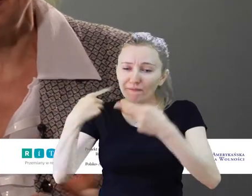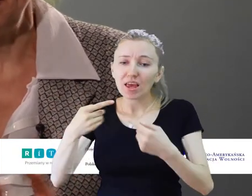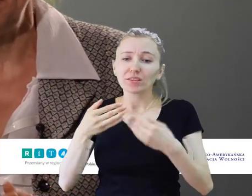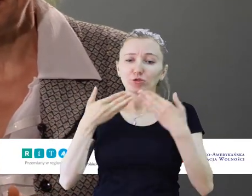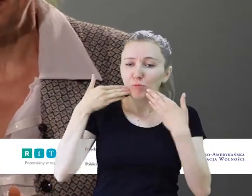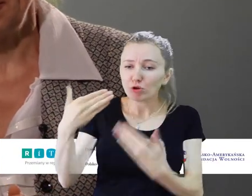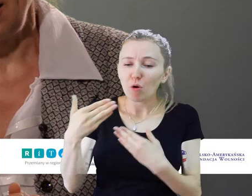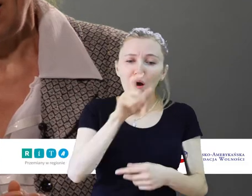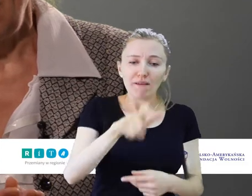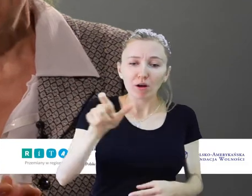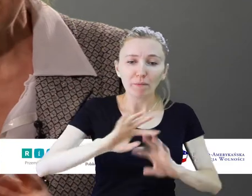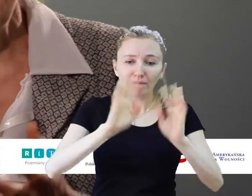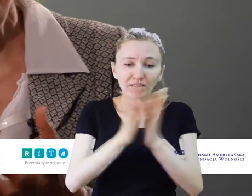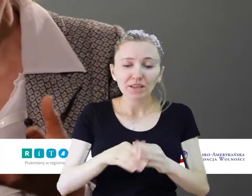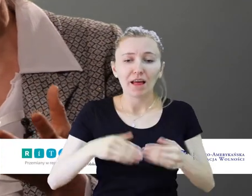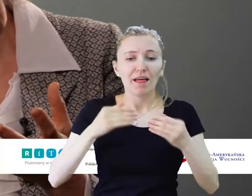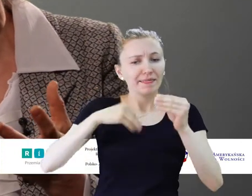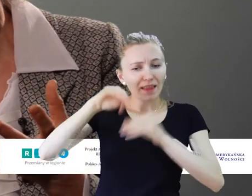usziem,